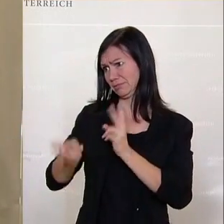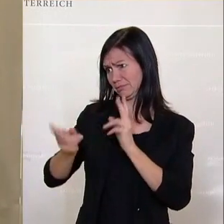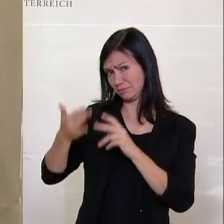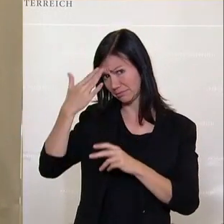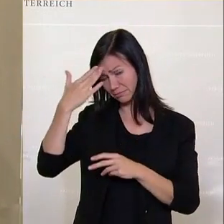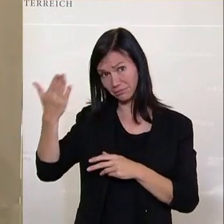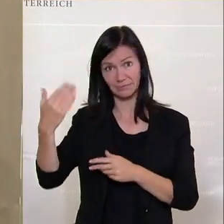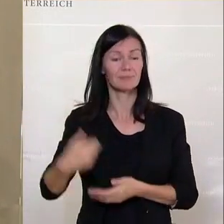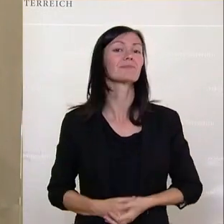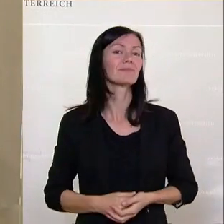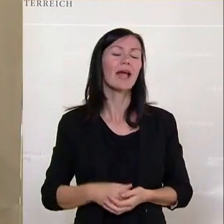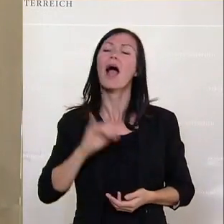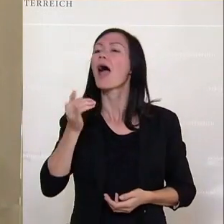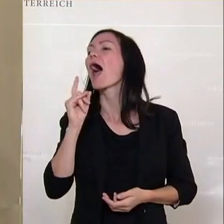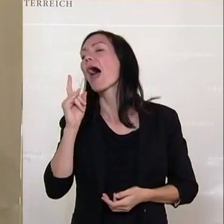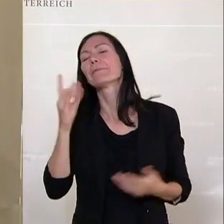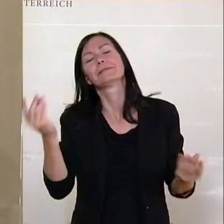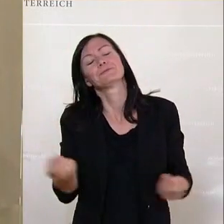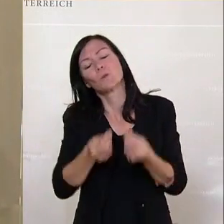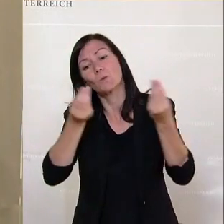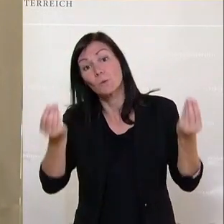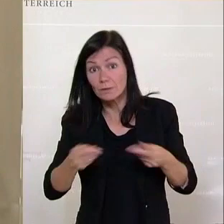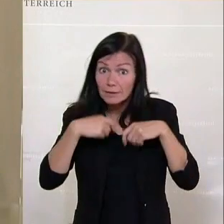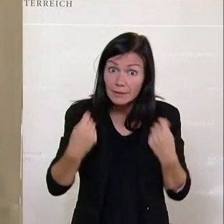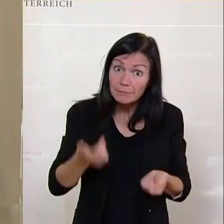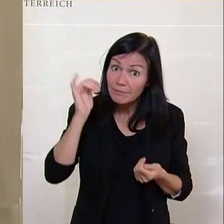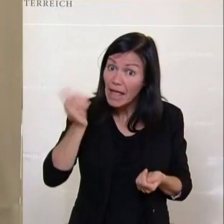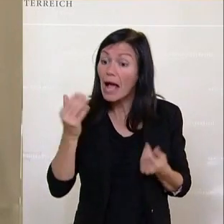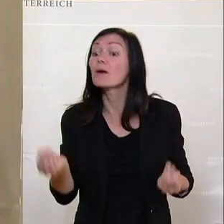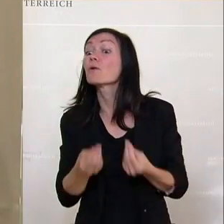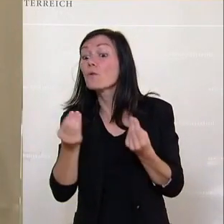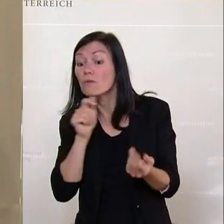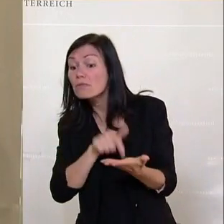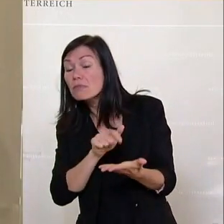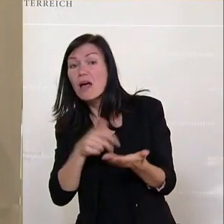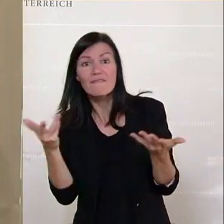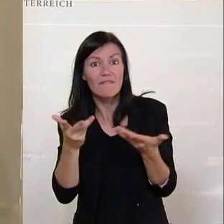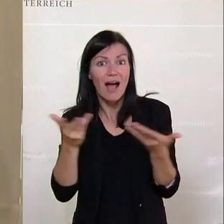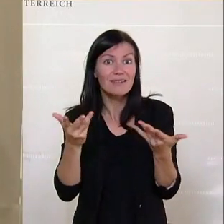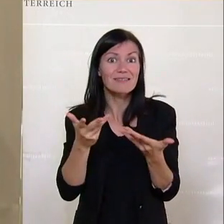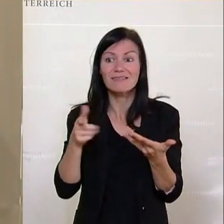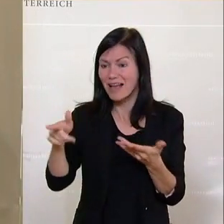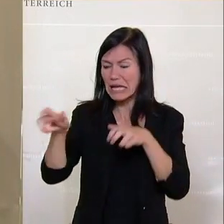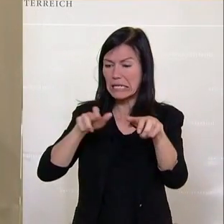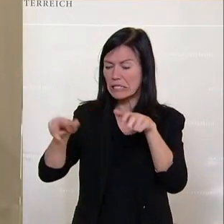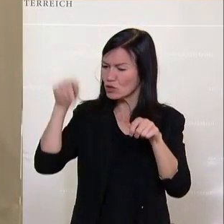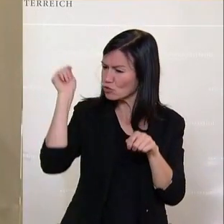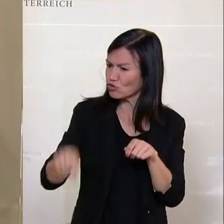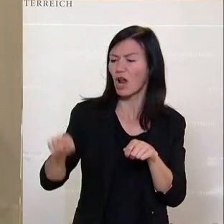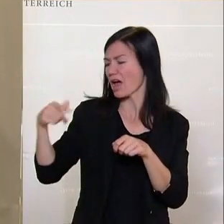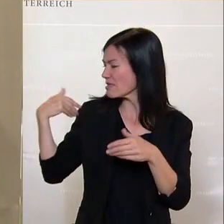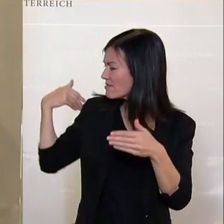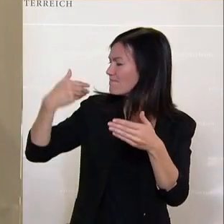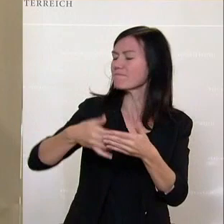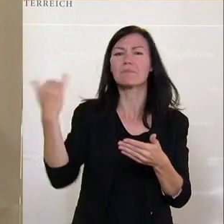-Geschichte. Aber das hat ja alles eben Ursachen und die ganze Ursache ist, dass ihr wirklich vom Start weg diese Philosophie